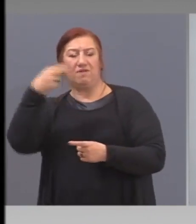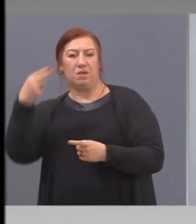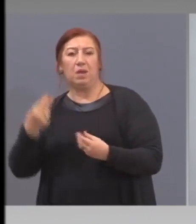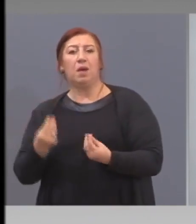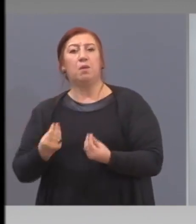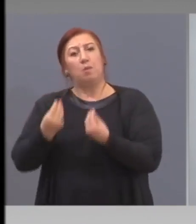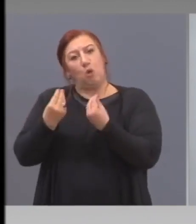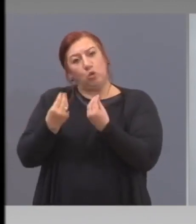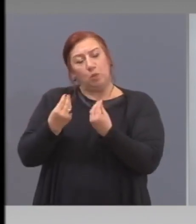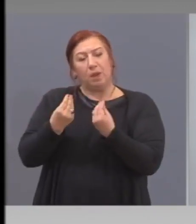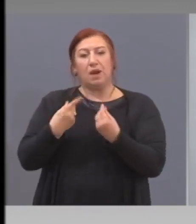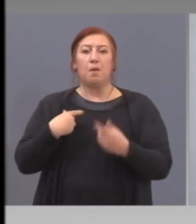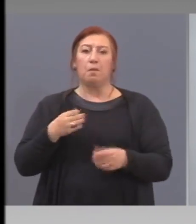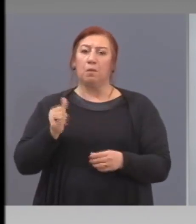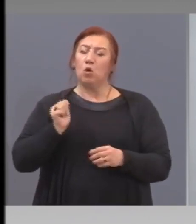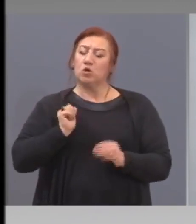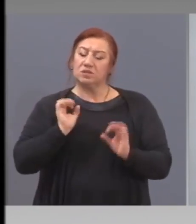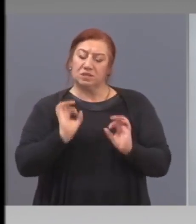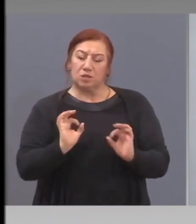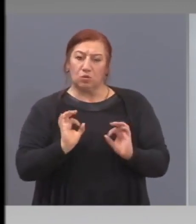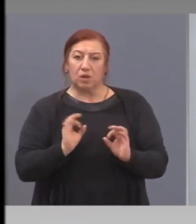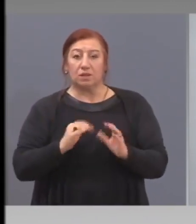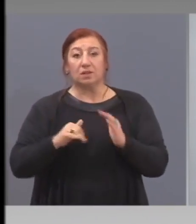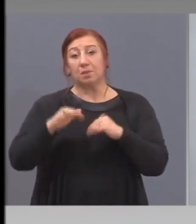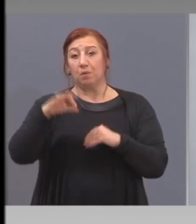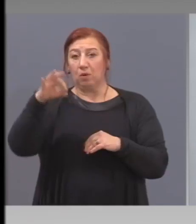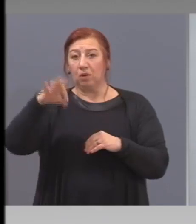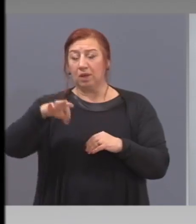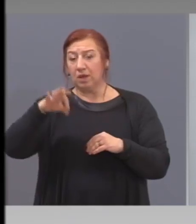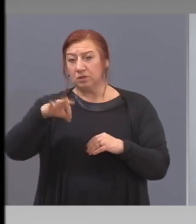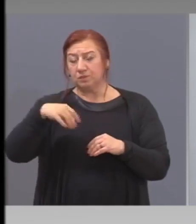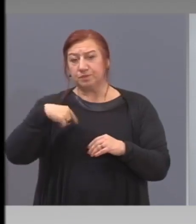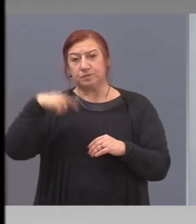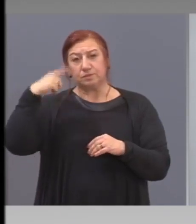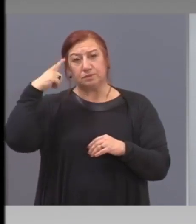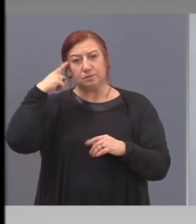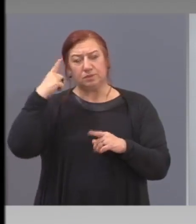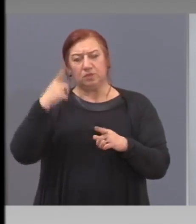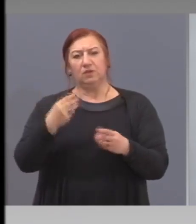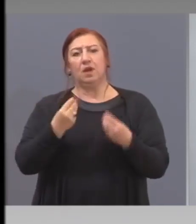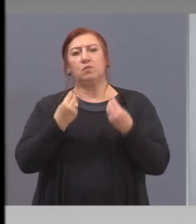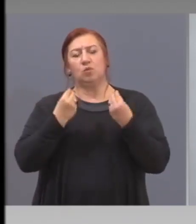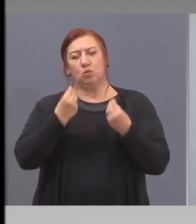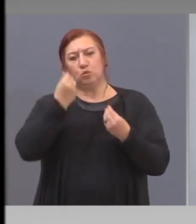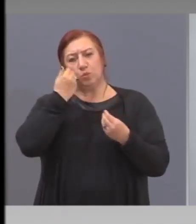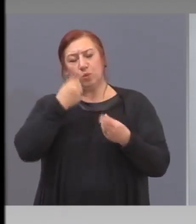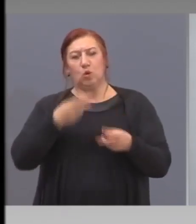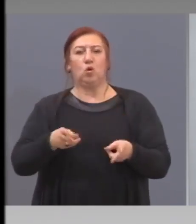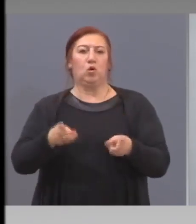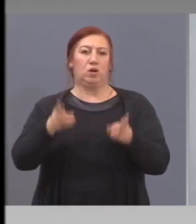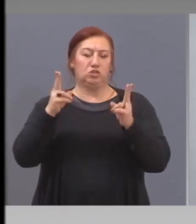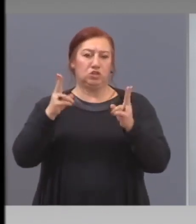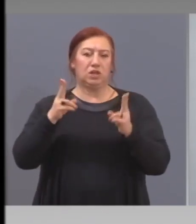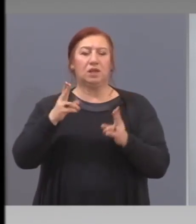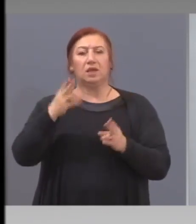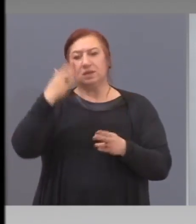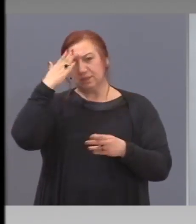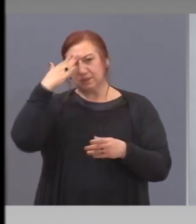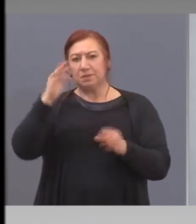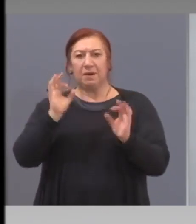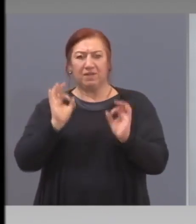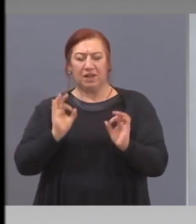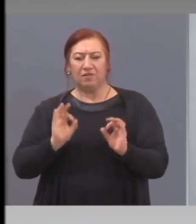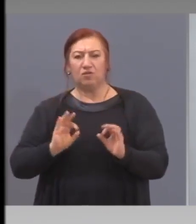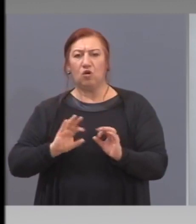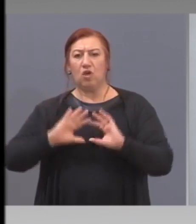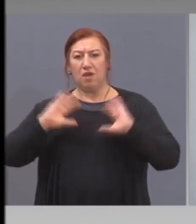-сигурен или по-качествен. мисля, че това е едно добро соломоновско решение. Всички ние в Европейския